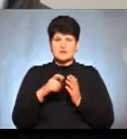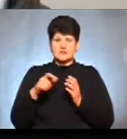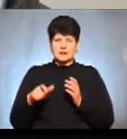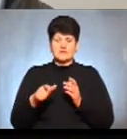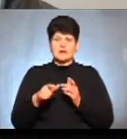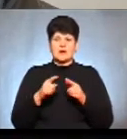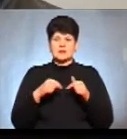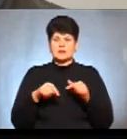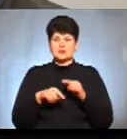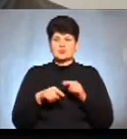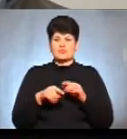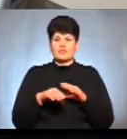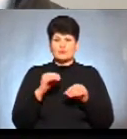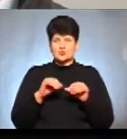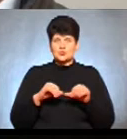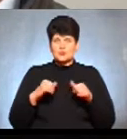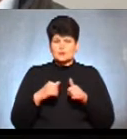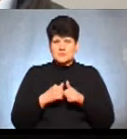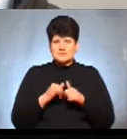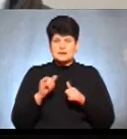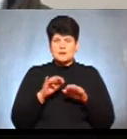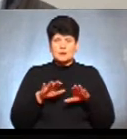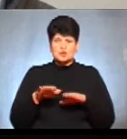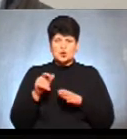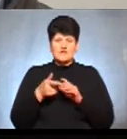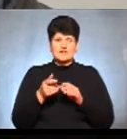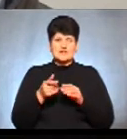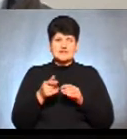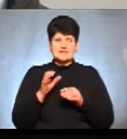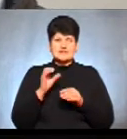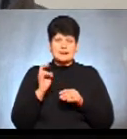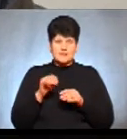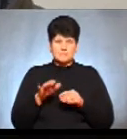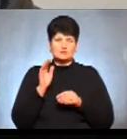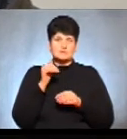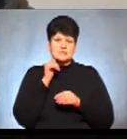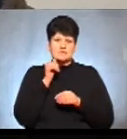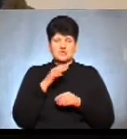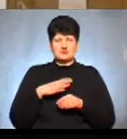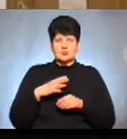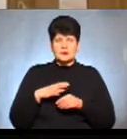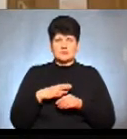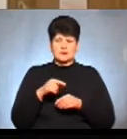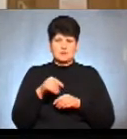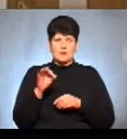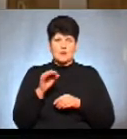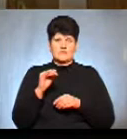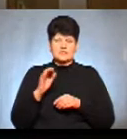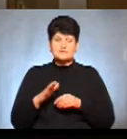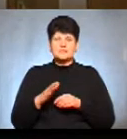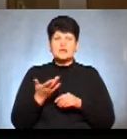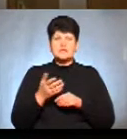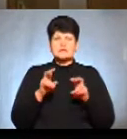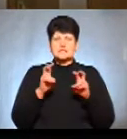комісію кількісний і посадовий склад, тобто будемо чекати завтра їх вже по обсязі. Засідання з Бараською